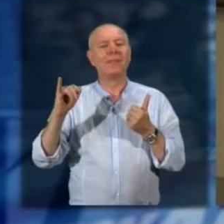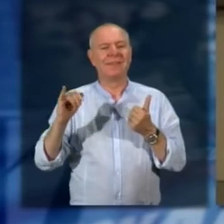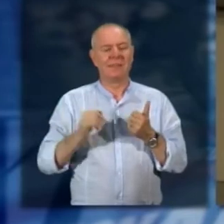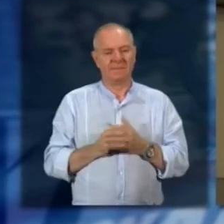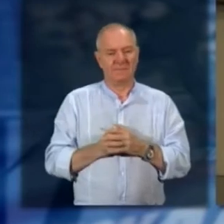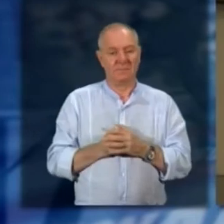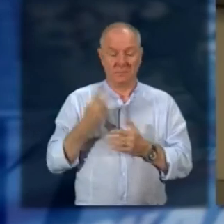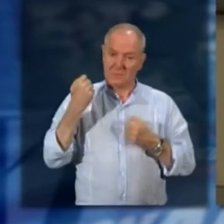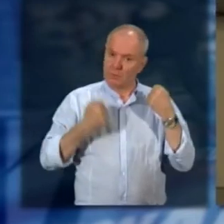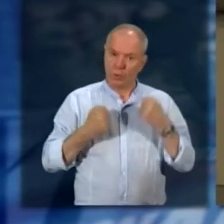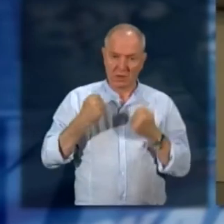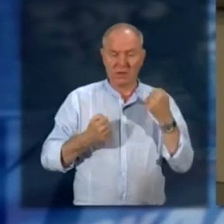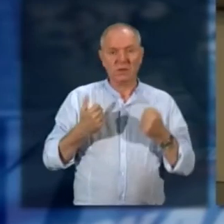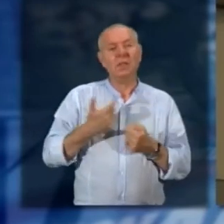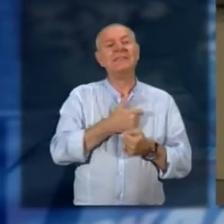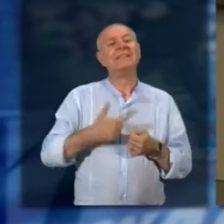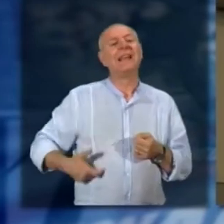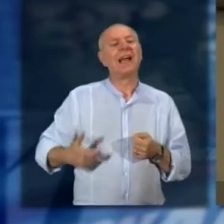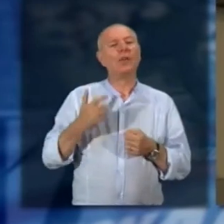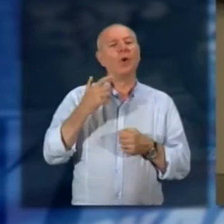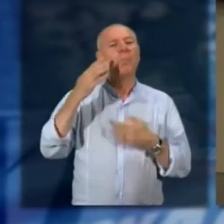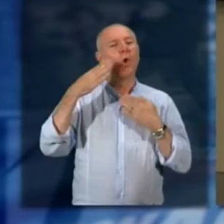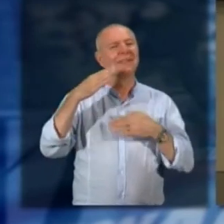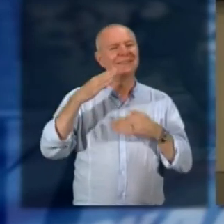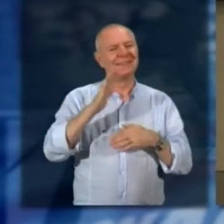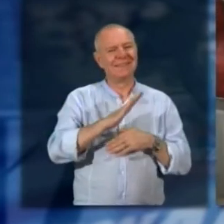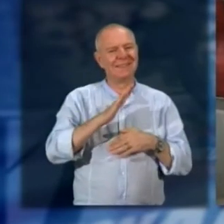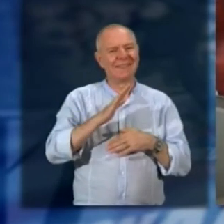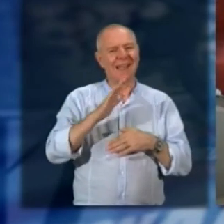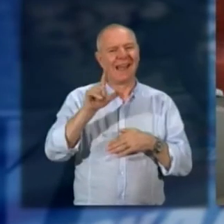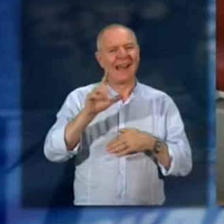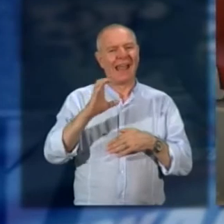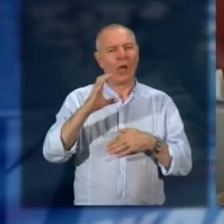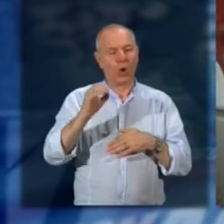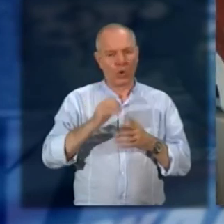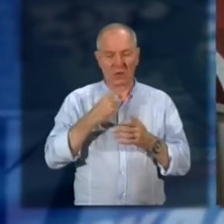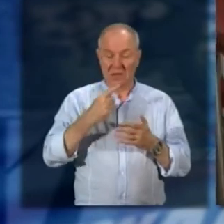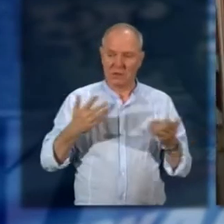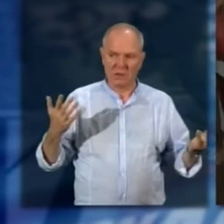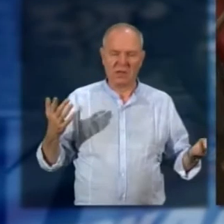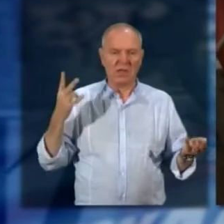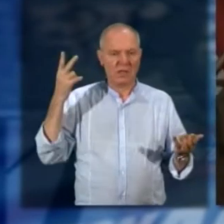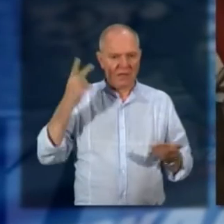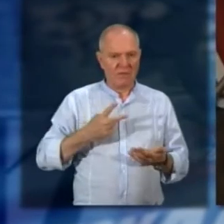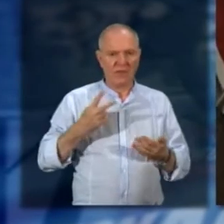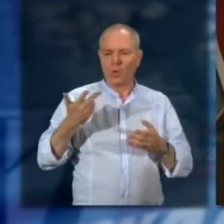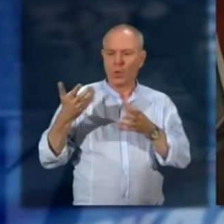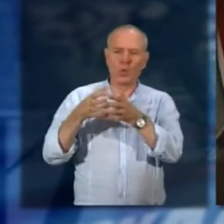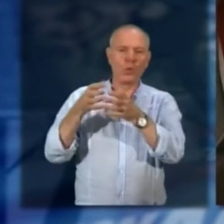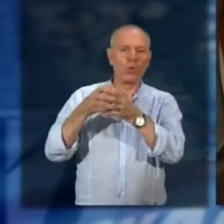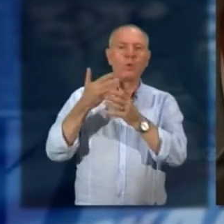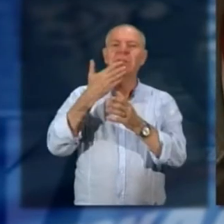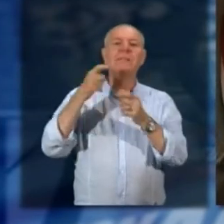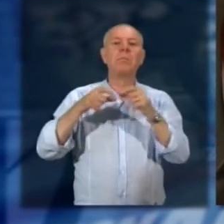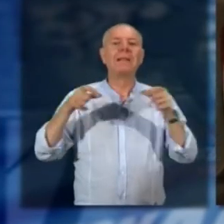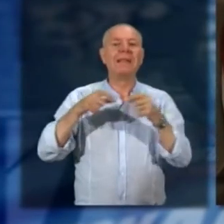proteste. Il sindacato di polizia, il SIULP di Lecco, denuncia una volta che questi gruppi di stranieri senza biglietto salgono sul